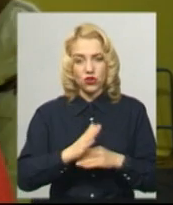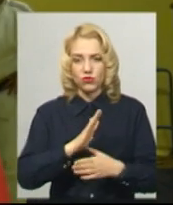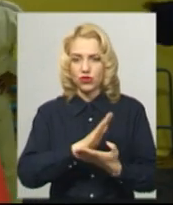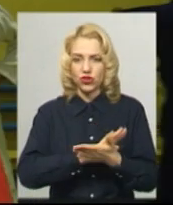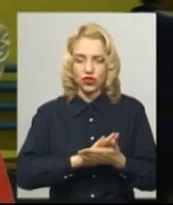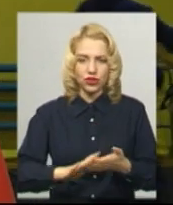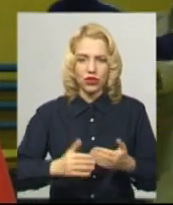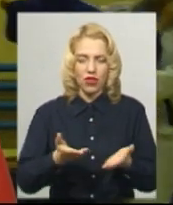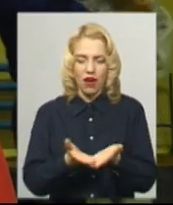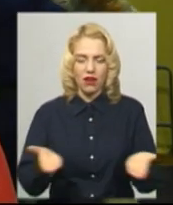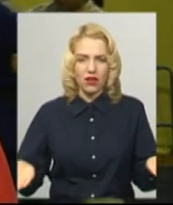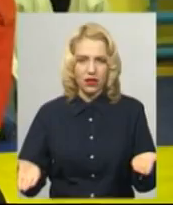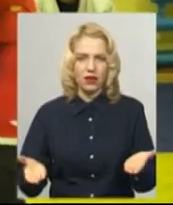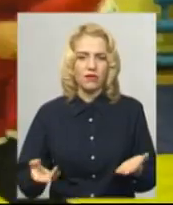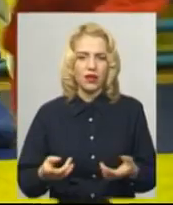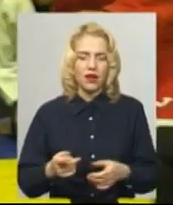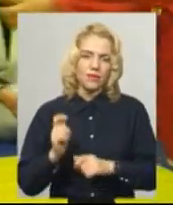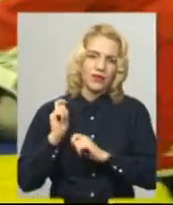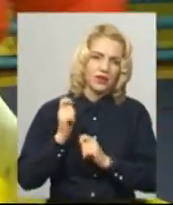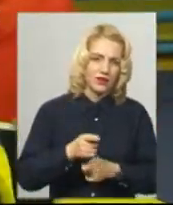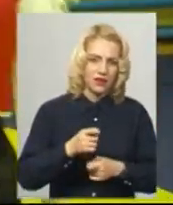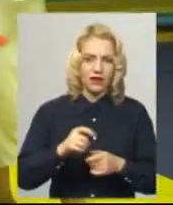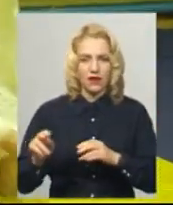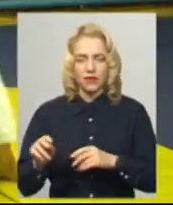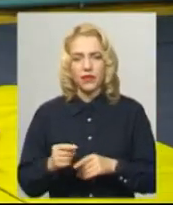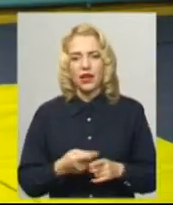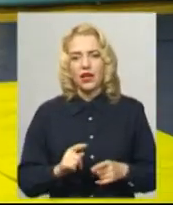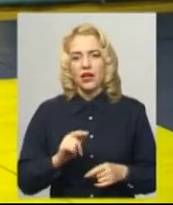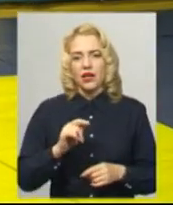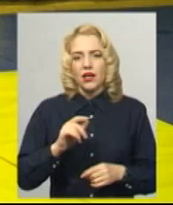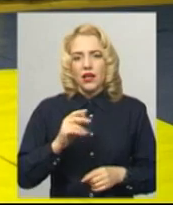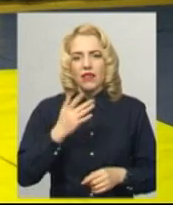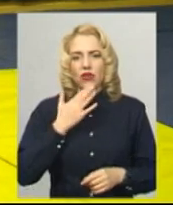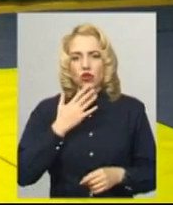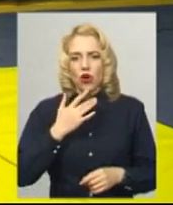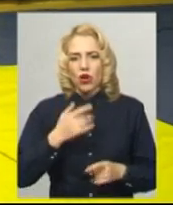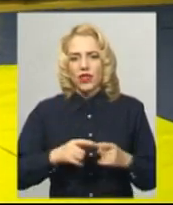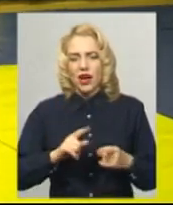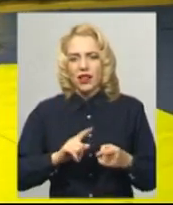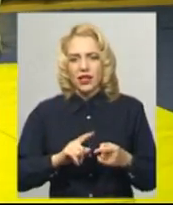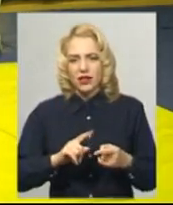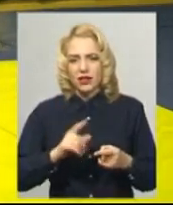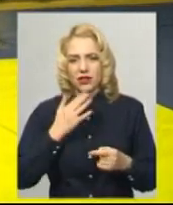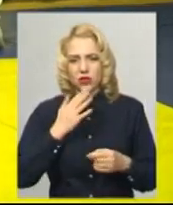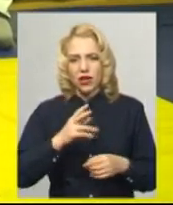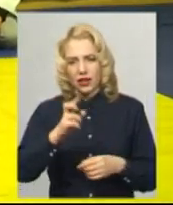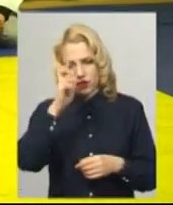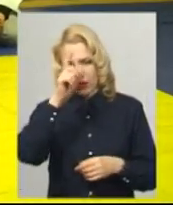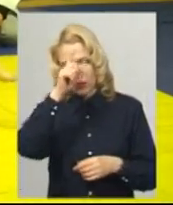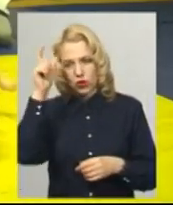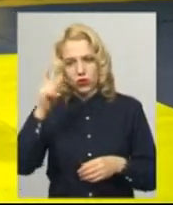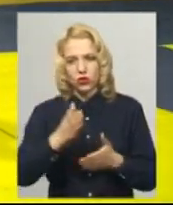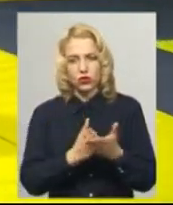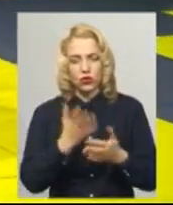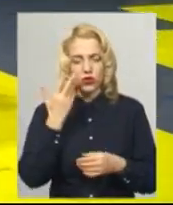у нас килим, відпрацювання китків. Станислав Сарійчук навчається у Національній академії державної прокурорної служби імені Буддана Хмельницького. Коли немає